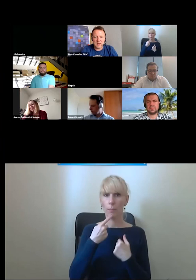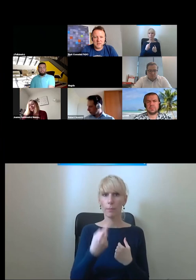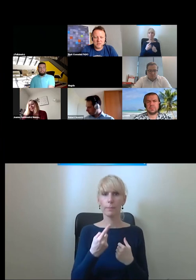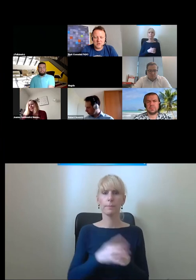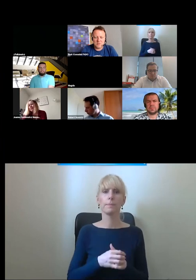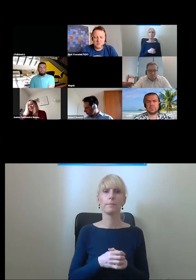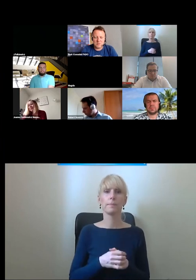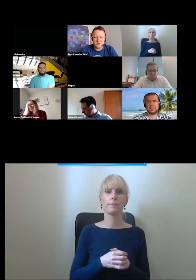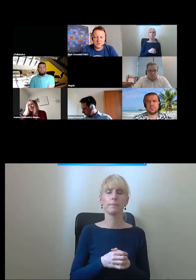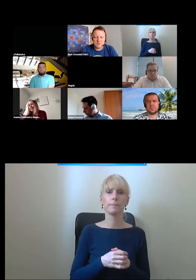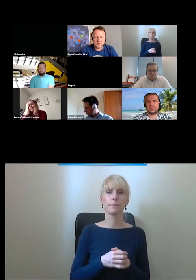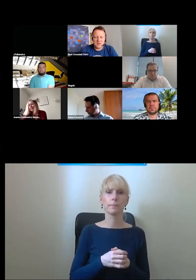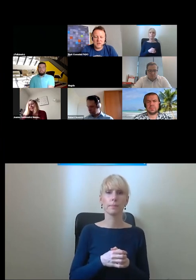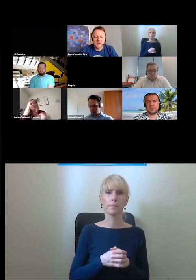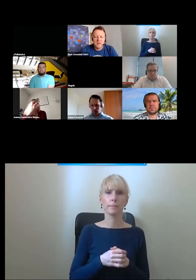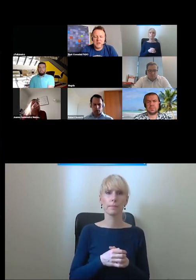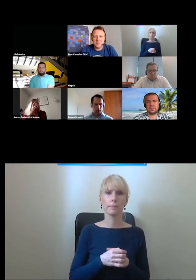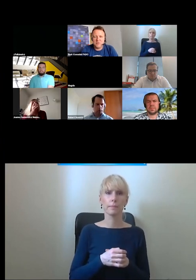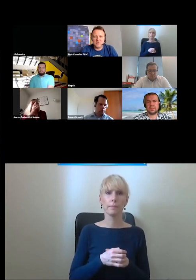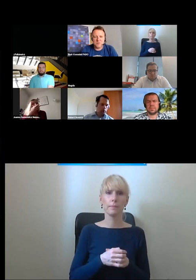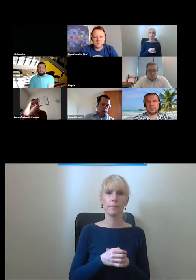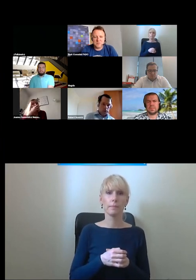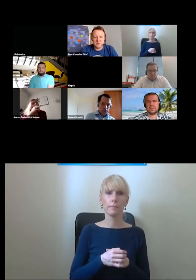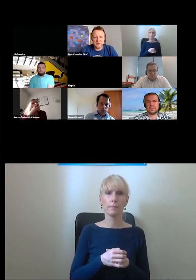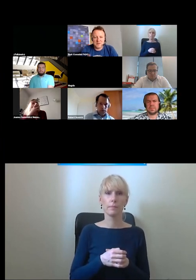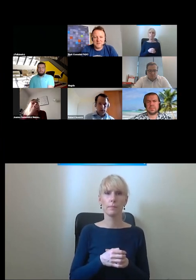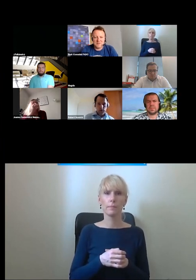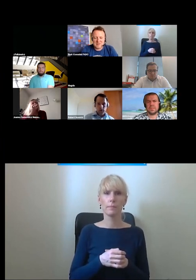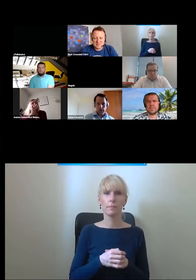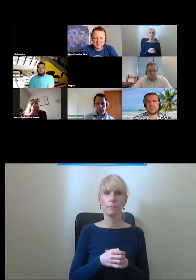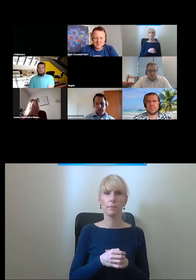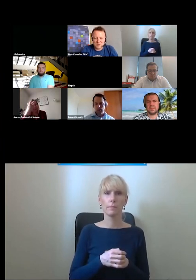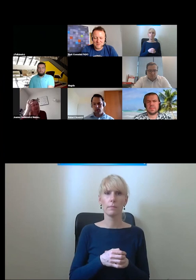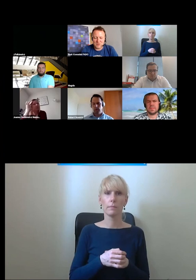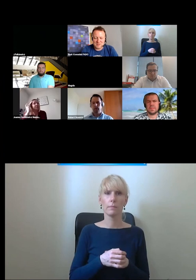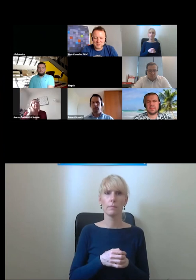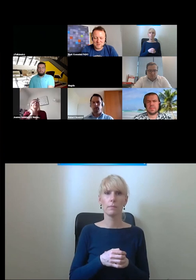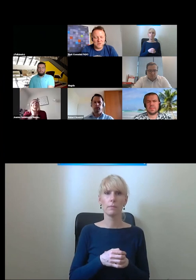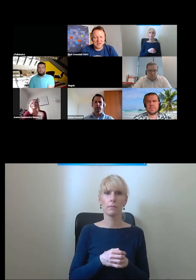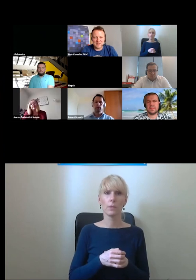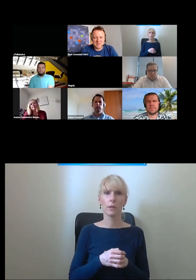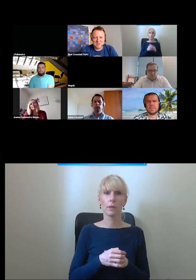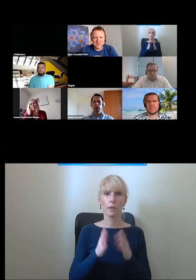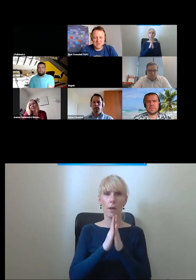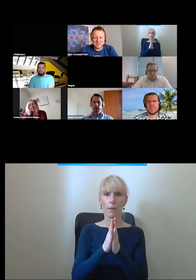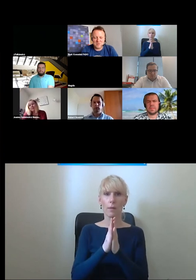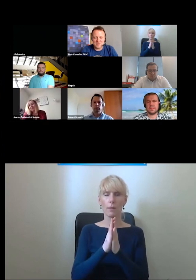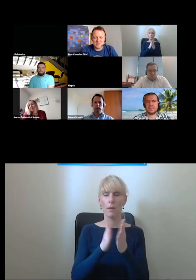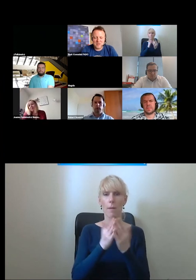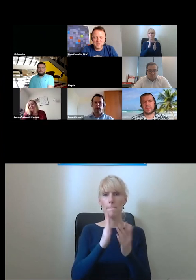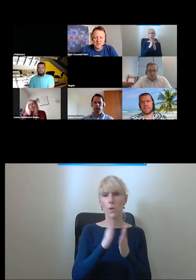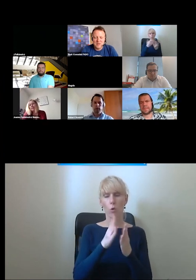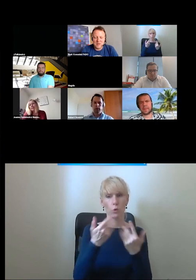spotkanie i też tą tą dyskusję prosiłbym was drodzy dyskutanci i dyskutantki